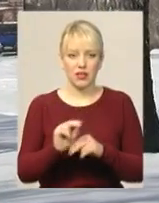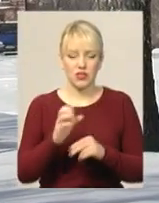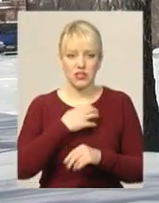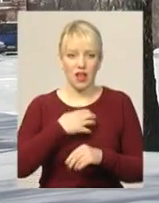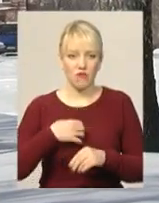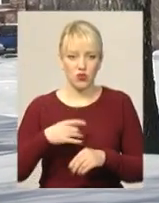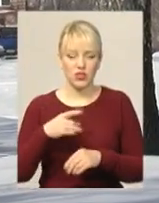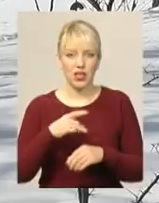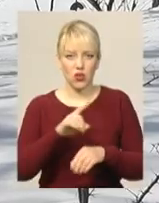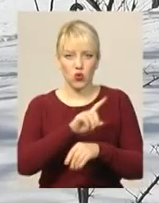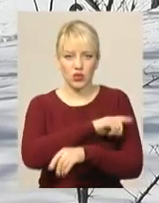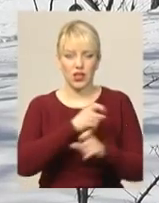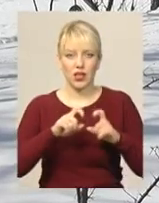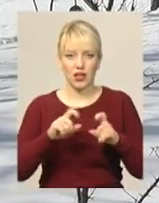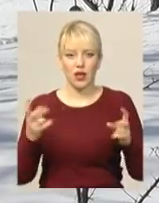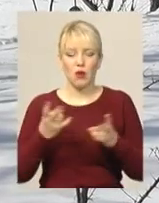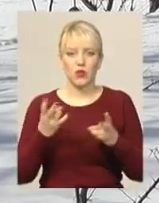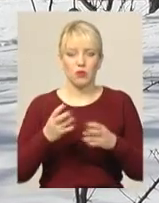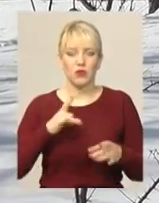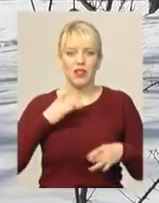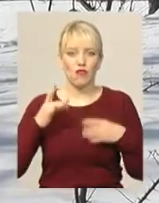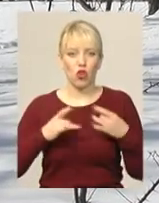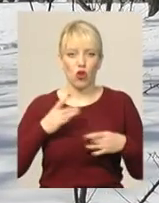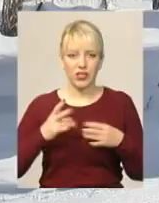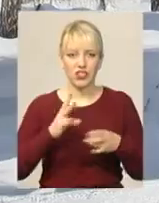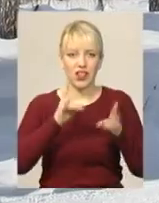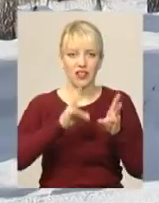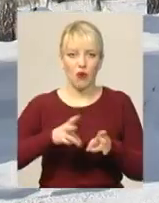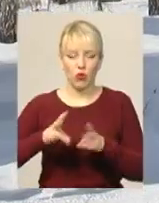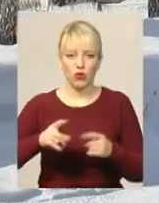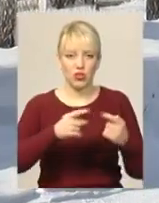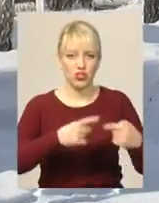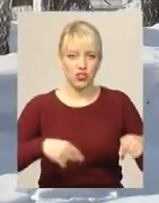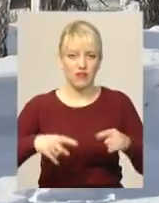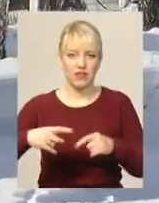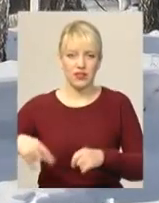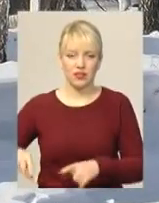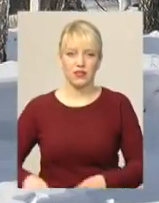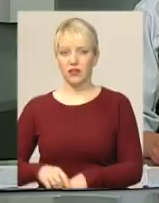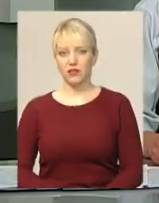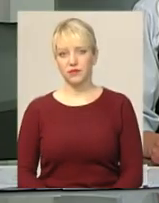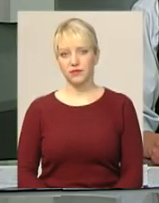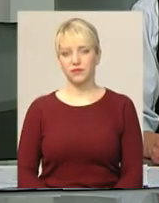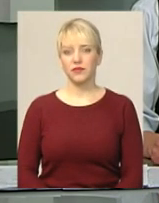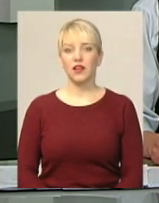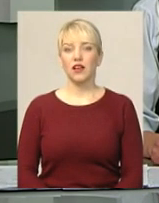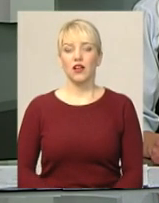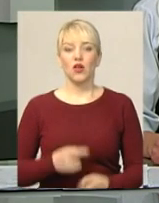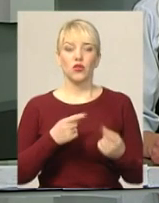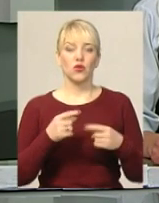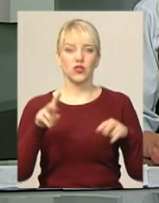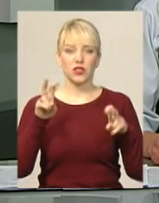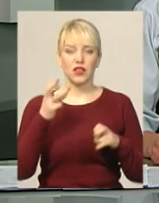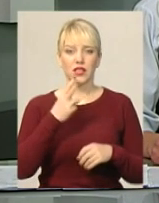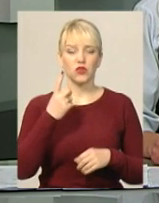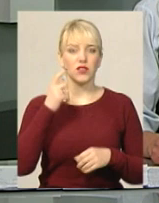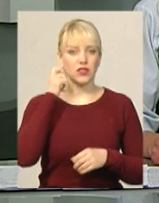потребують ще неврологічне відділення та травматологія Надія Драганчук, Іван Мовчан, Новини, Поділля, Центр До інших тем 31